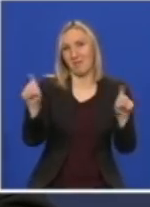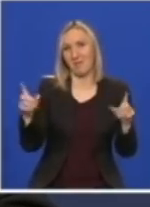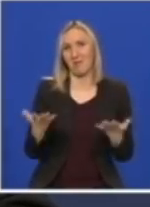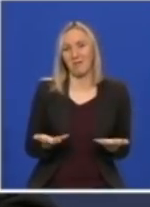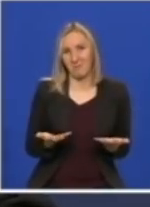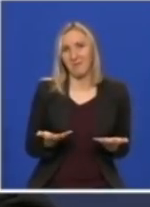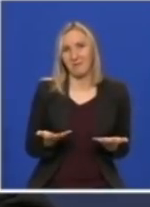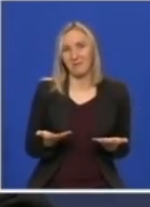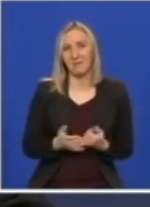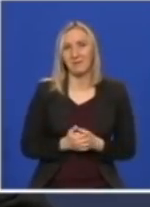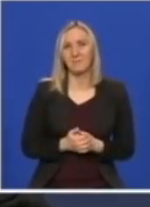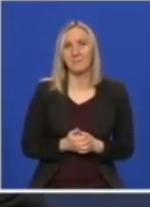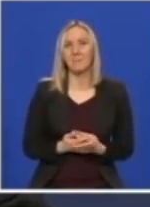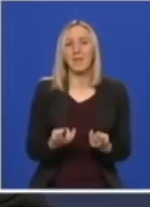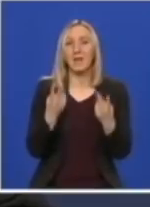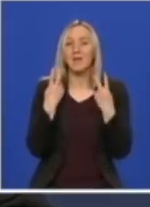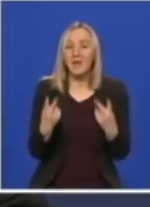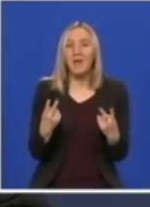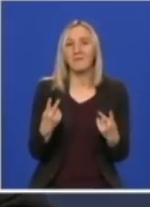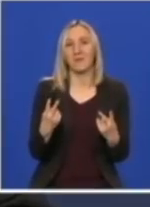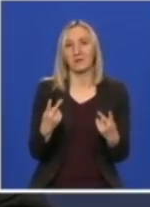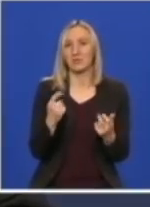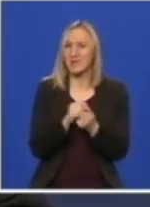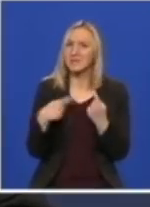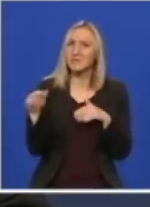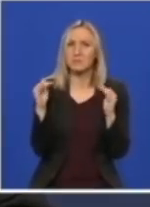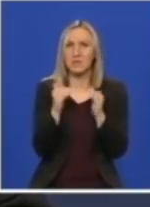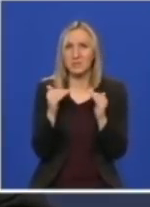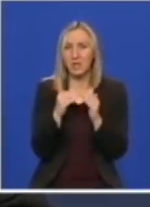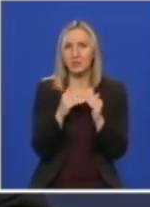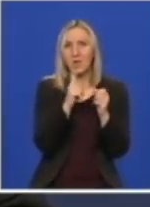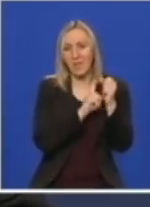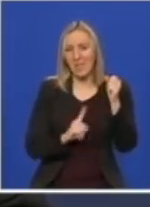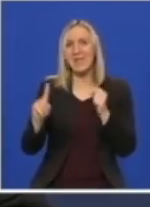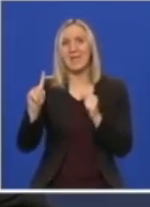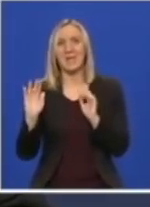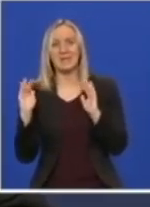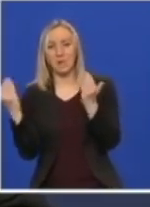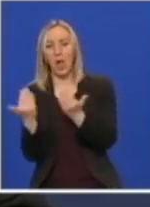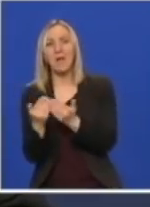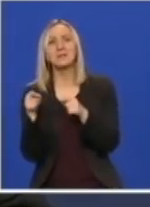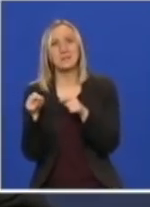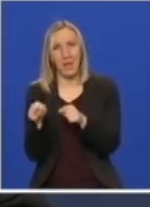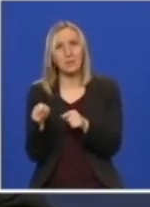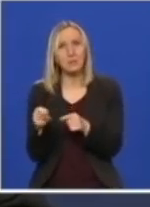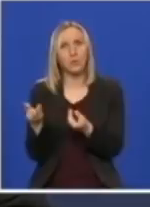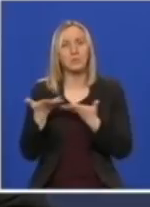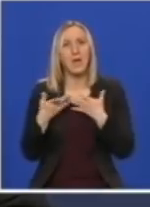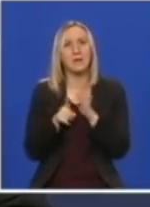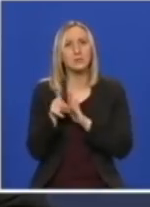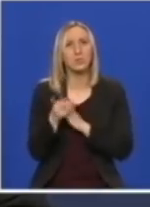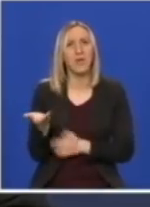najvažnije je, i to smo se svi složili, da ta izolacija funkcioniše, da